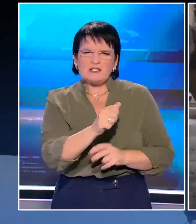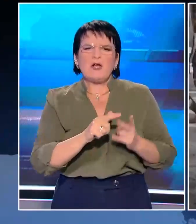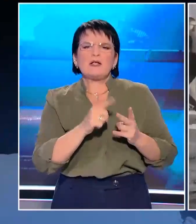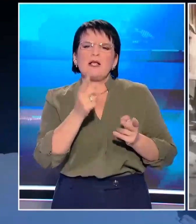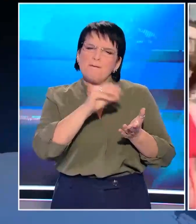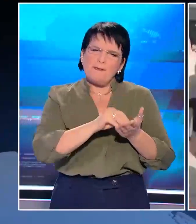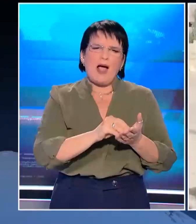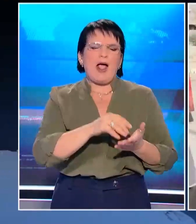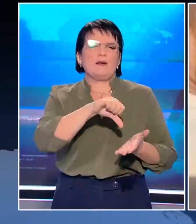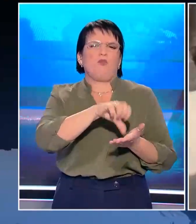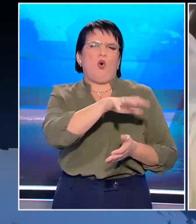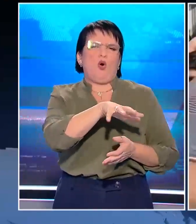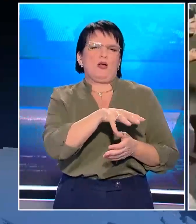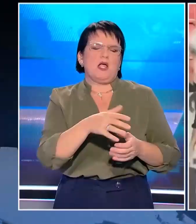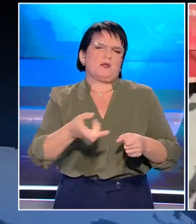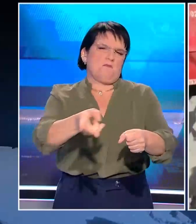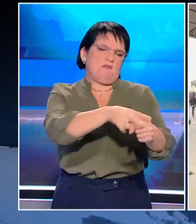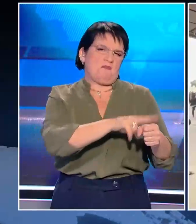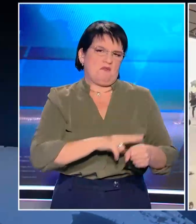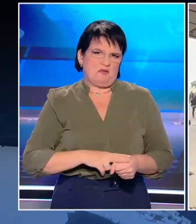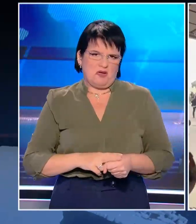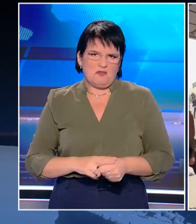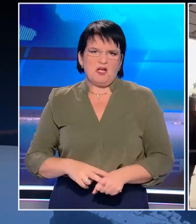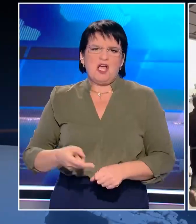νοσοκομείο στην πόλη της Γάζας σπέρνοντας τον θάνατο.